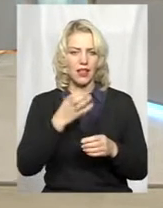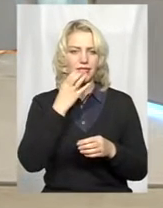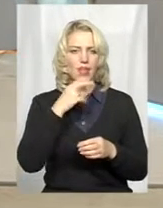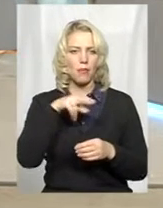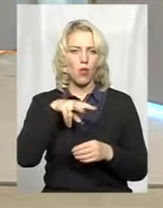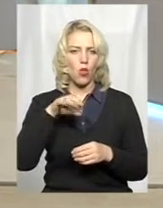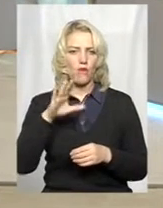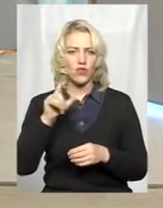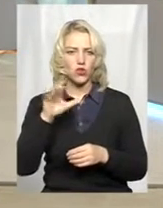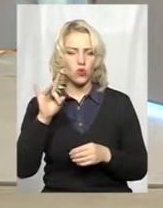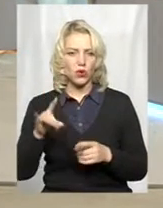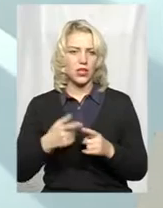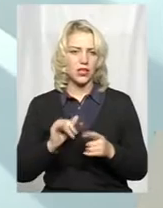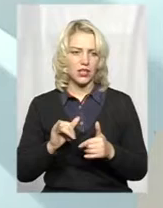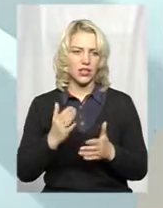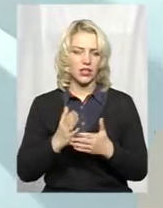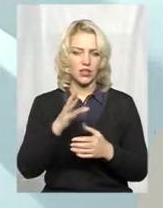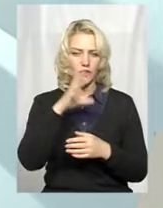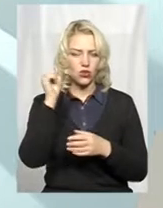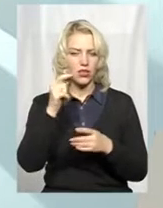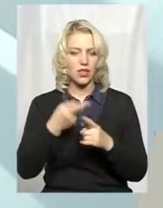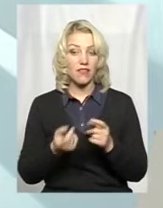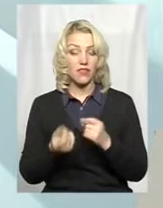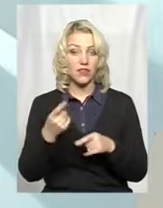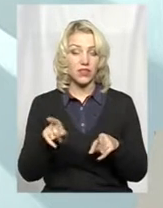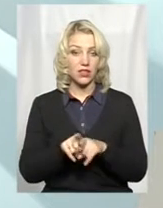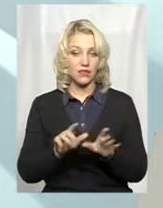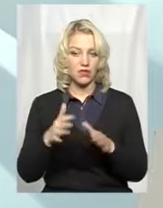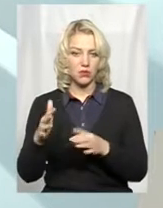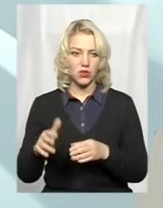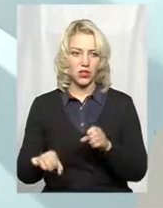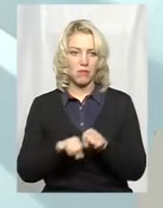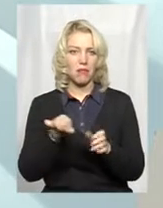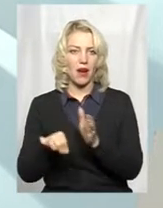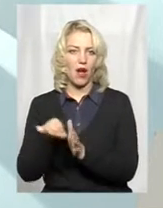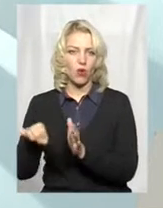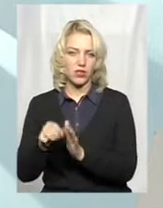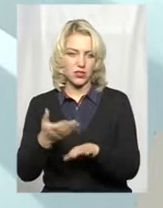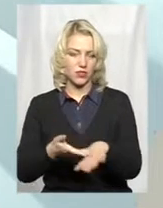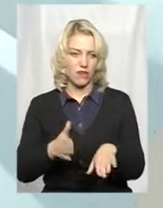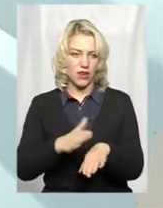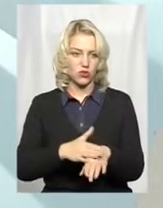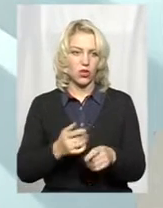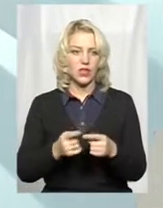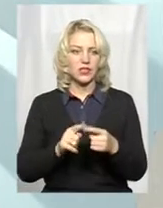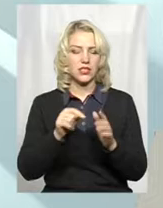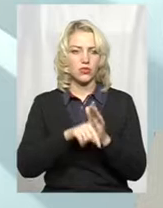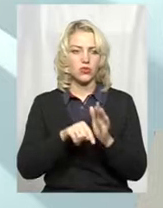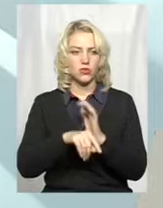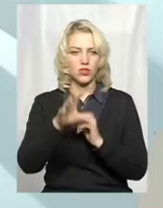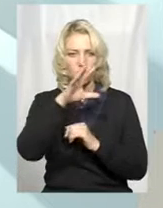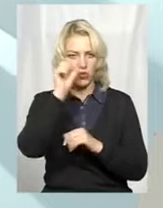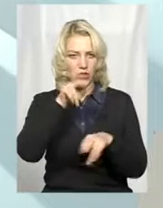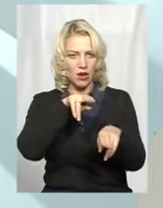є глушники на цю відповідну зброю, і виявити такі випадки браконьєрства дуже важко, особливо це стосується ночних